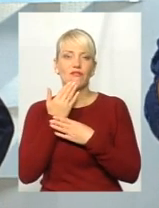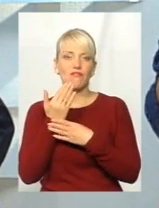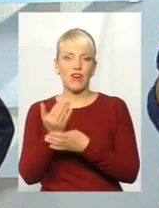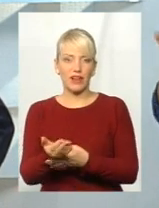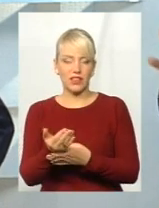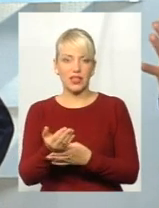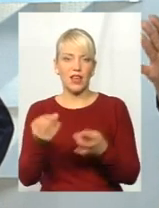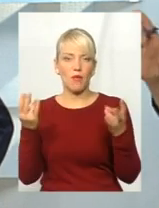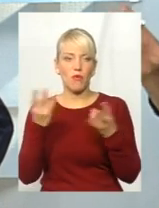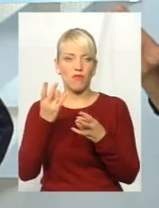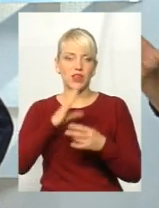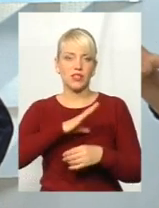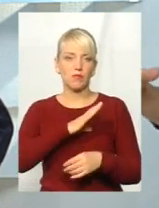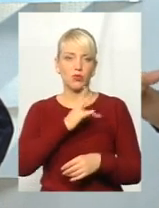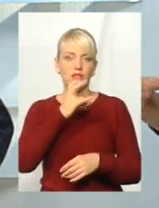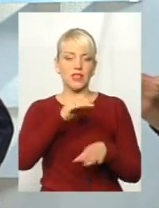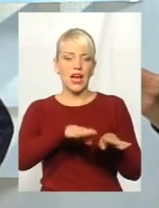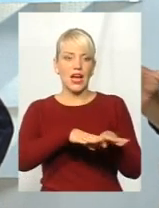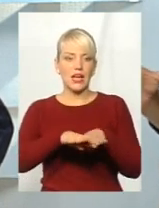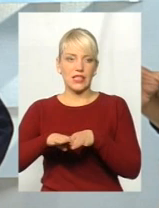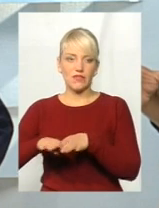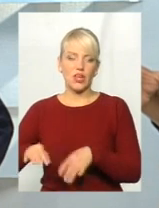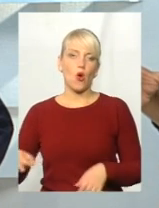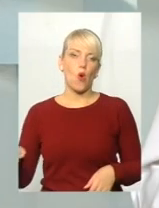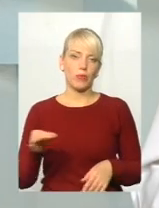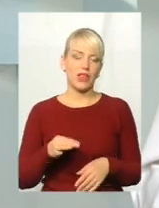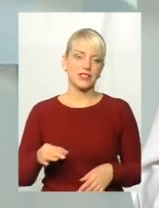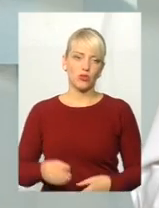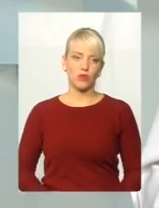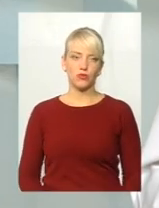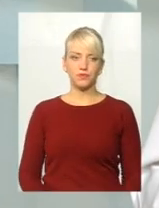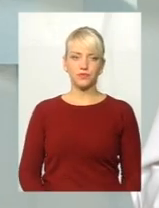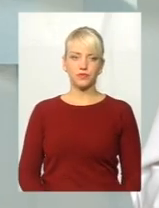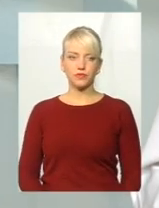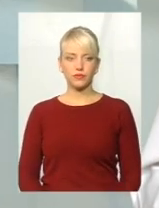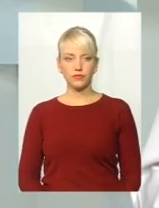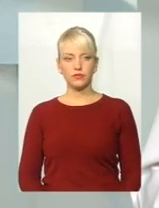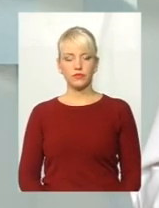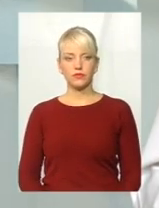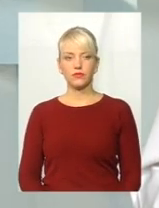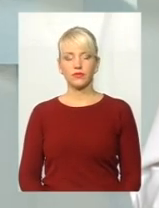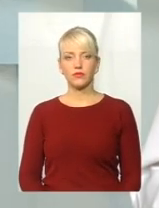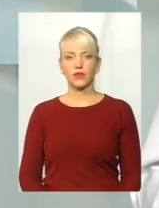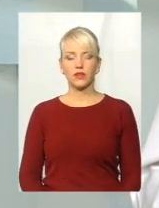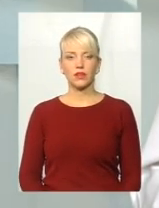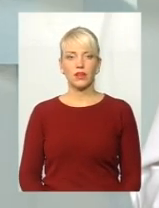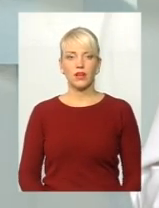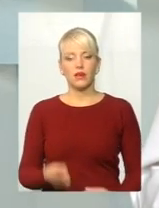на рівні обласному? Дивіться, десь трошки зайдемо трохи далі.